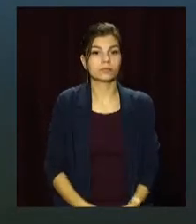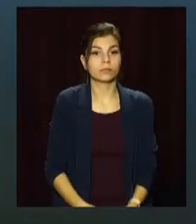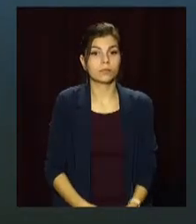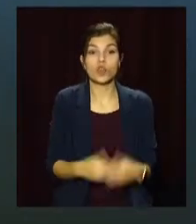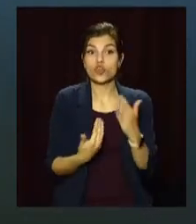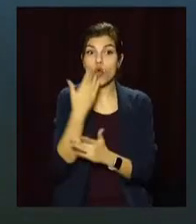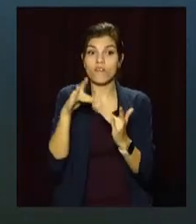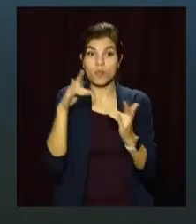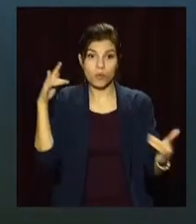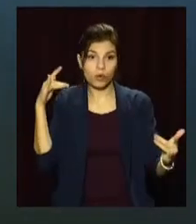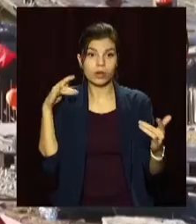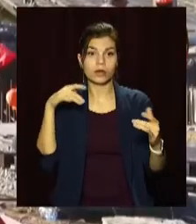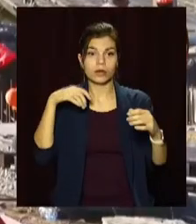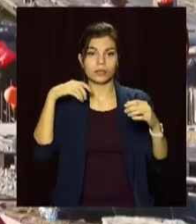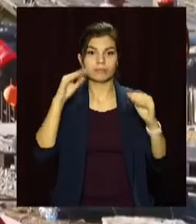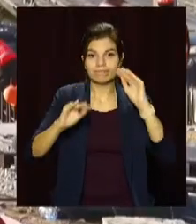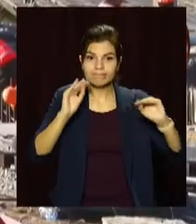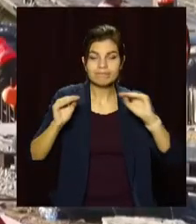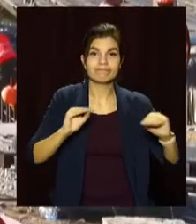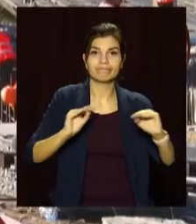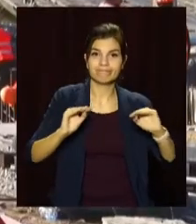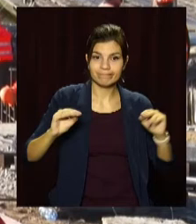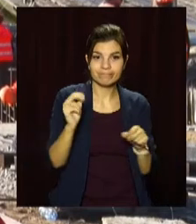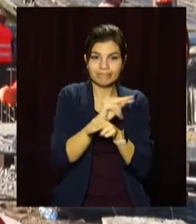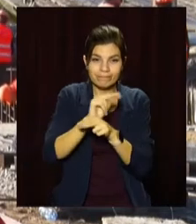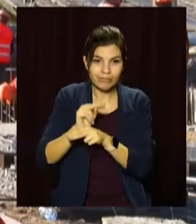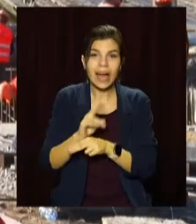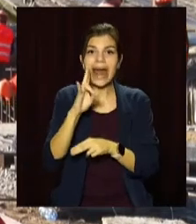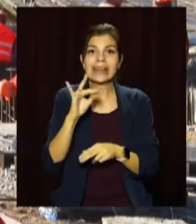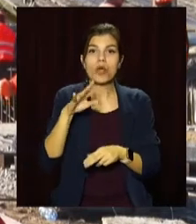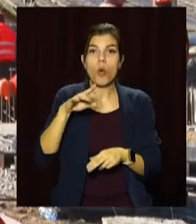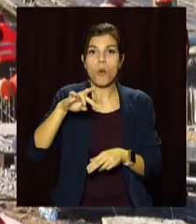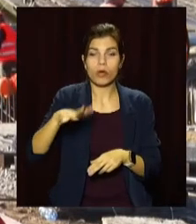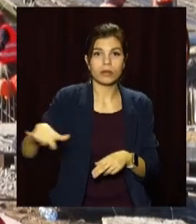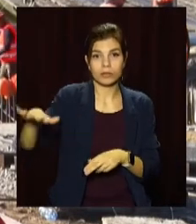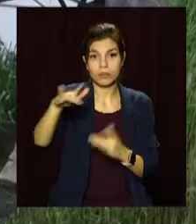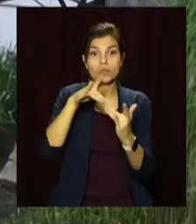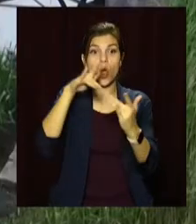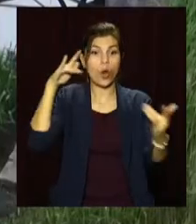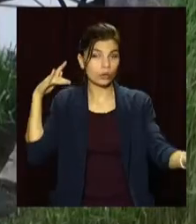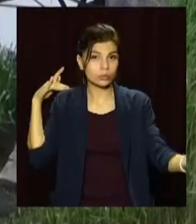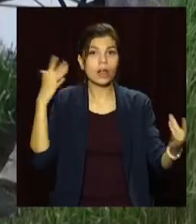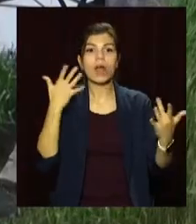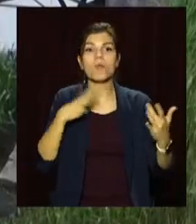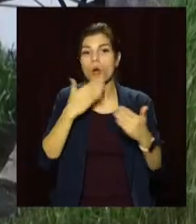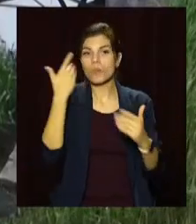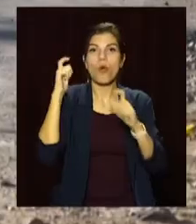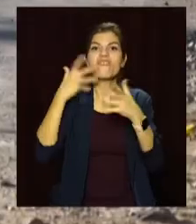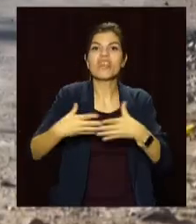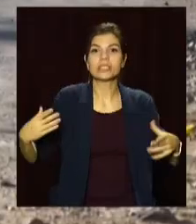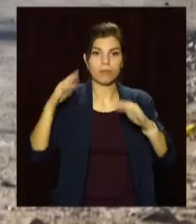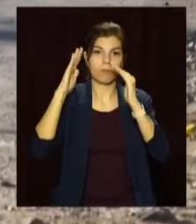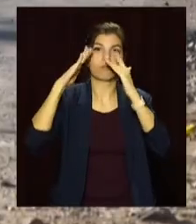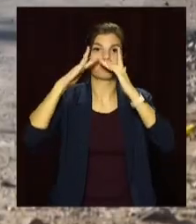Новий міст з огорожує освітленням та пішохідною зоною. На Нікопольщині реконструюють Олексіївський міст, який обвалився під фурою навесні.